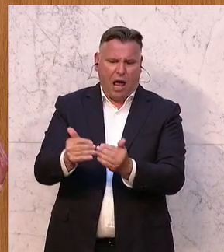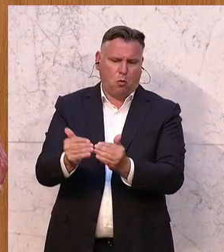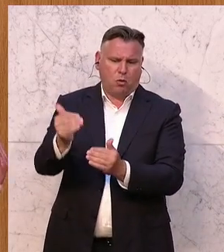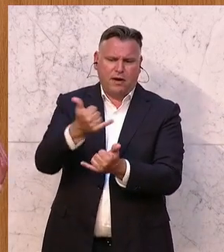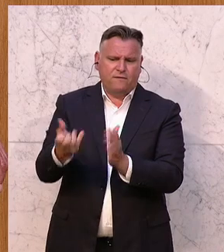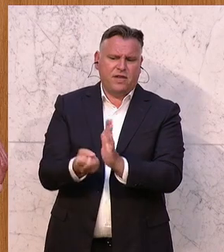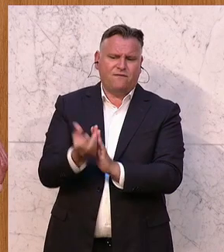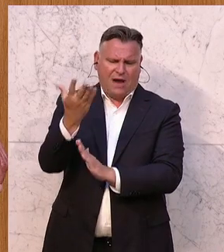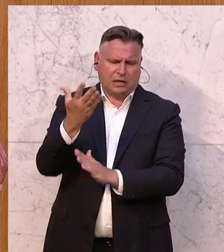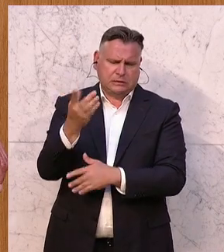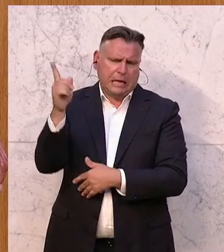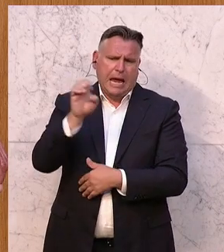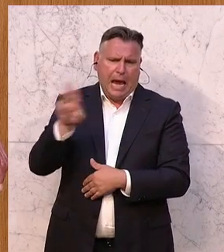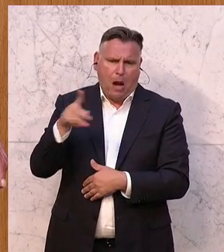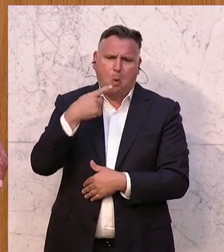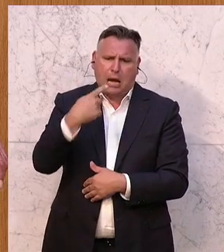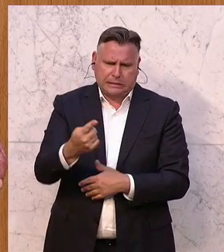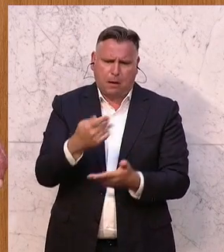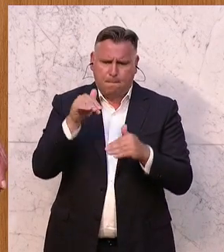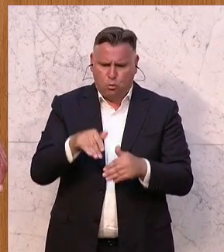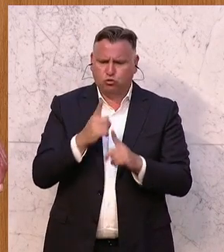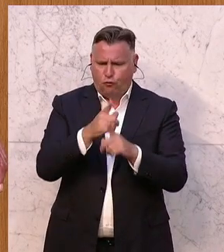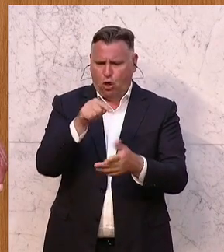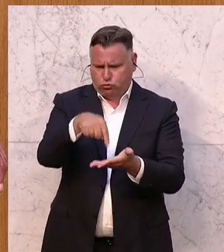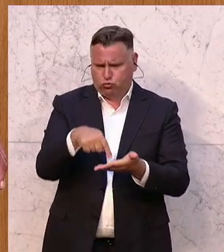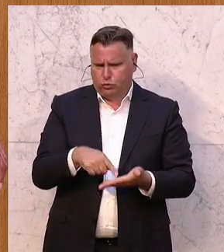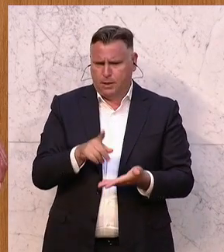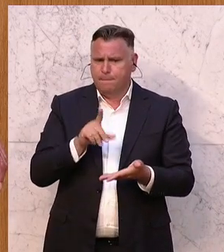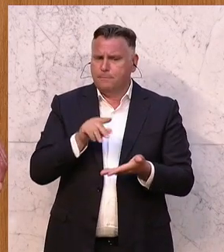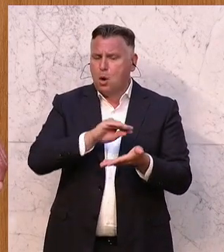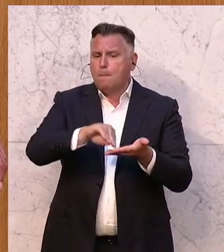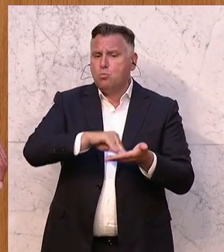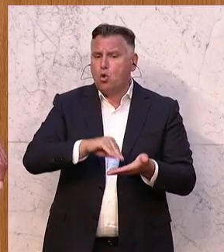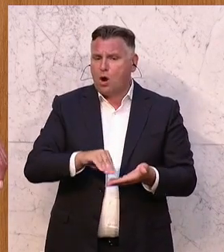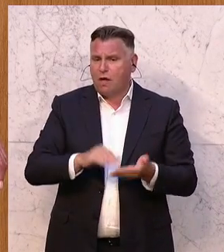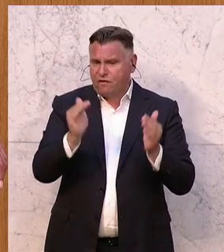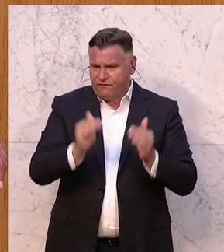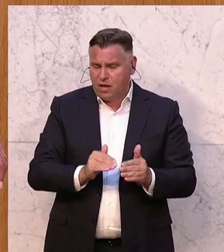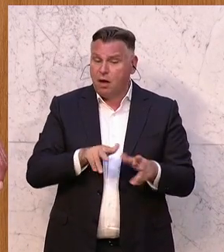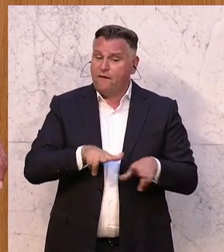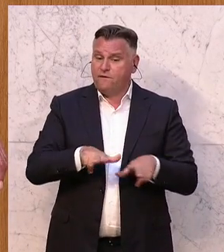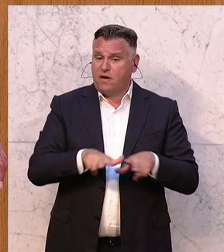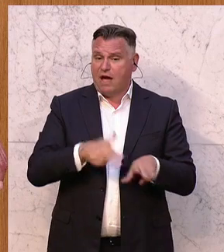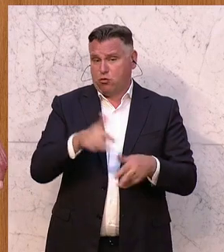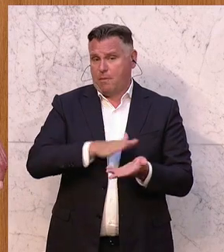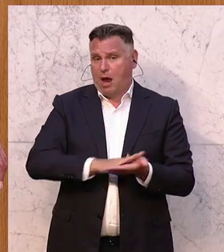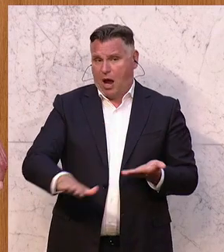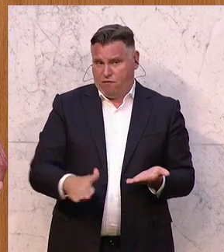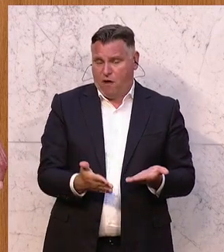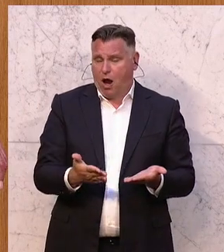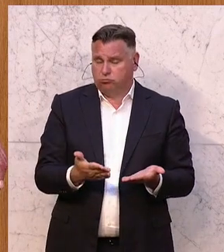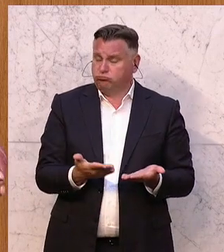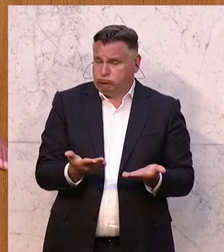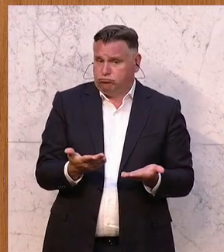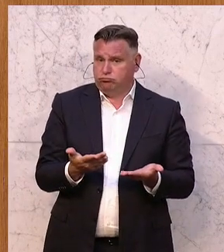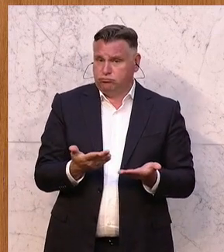so angebracht wird, damit das auch hundertprozentig sicher ist, Bürokratieabbau, Verwaltungsvereinfachung und wie gesagt,